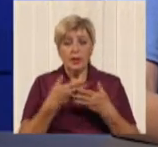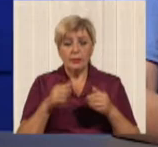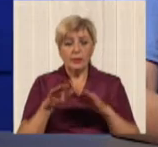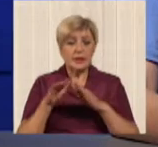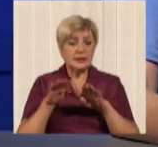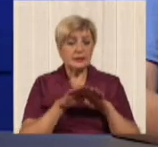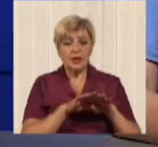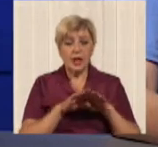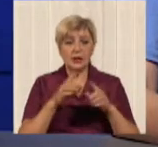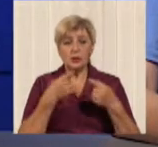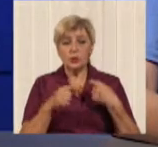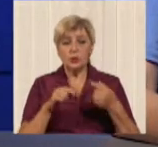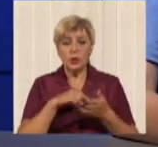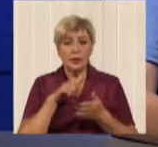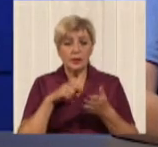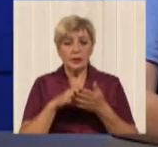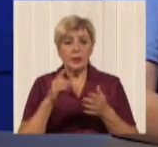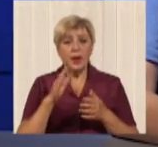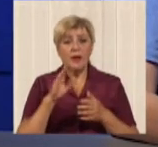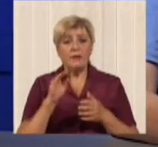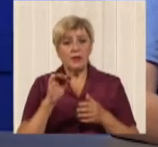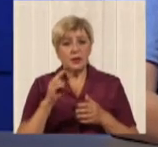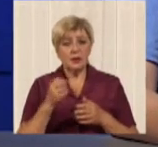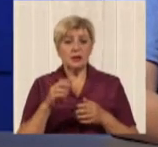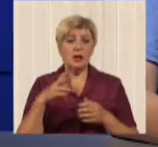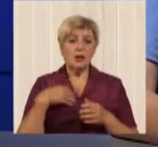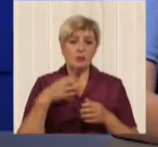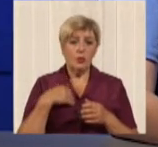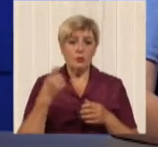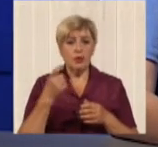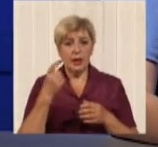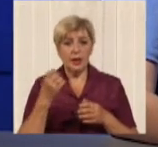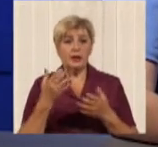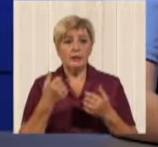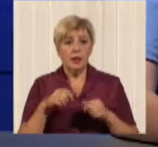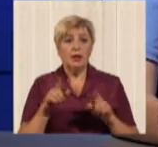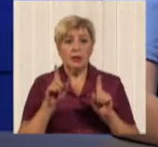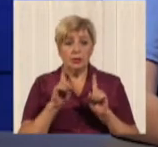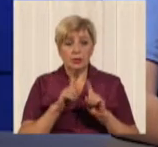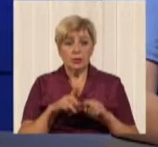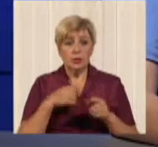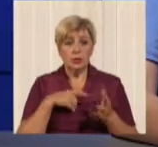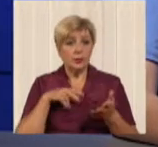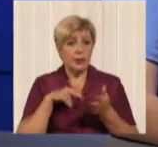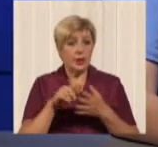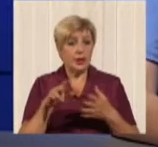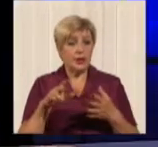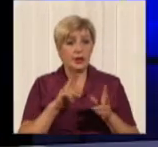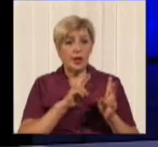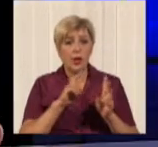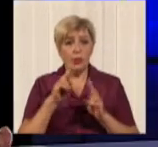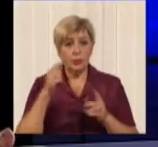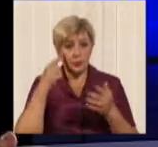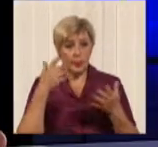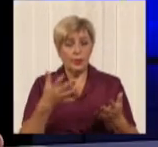показателями других городов, таких как Винниц, Львов, Харьков, где есть электротранспорт. И, соответственно, приходили к какому-то пониманию